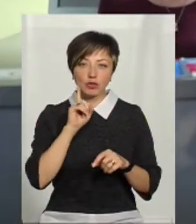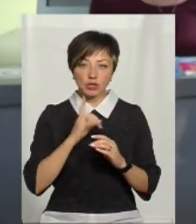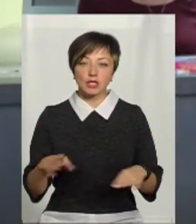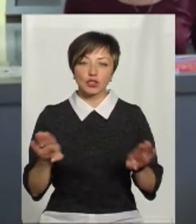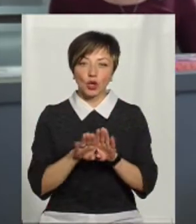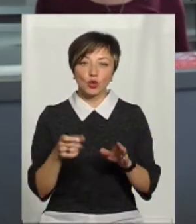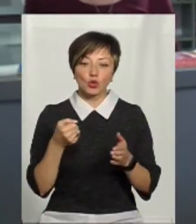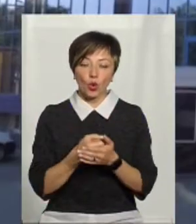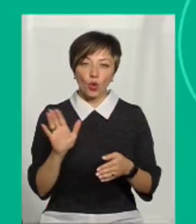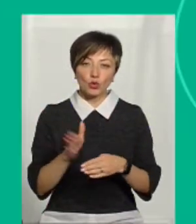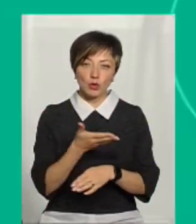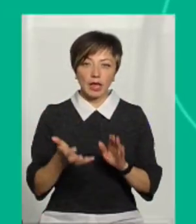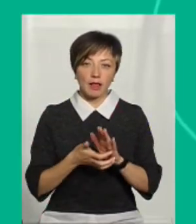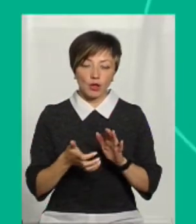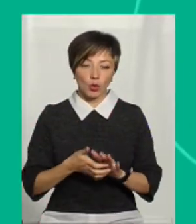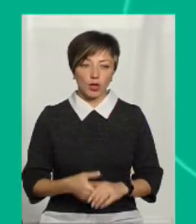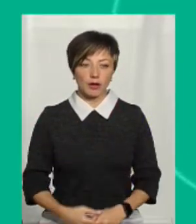зачинений до усунення недоліків.